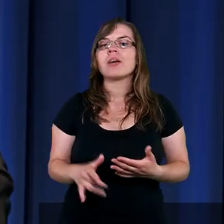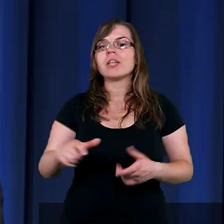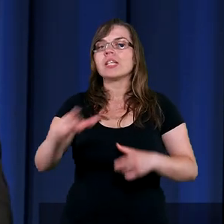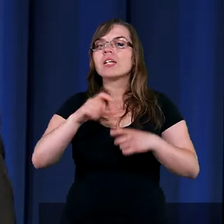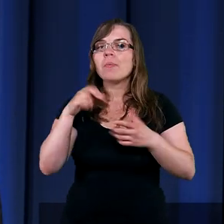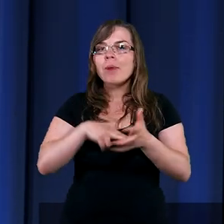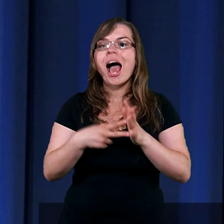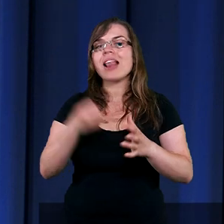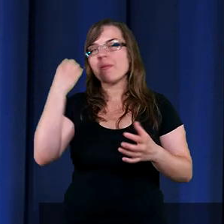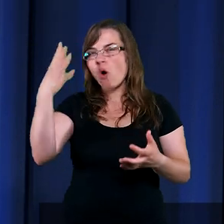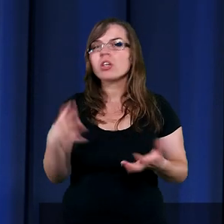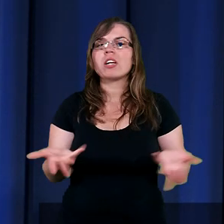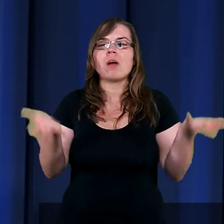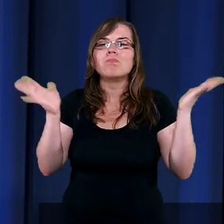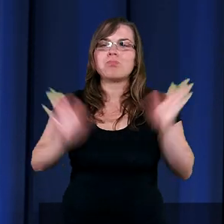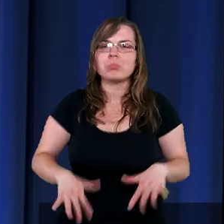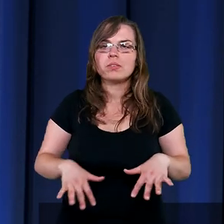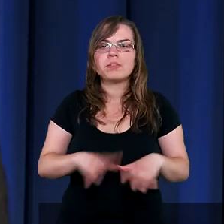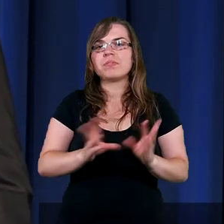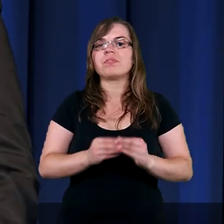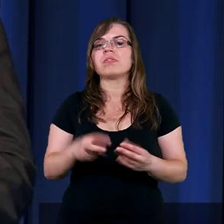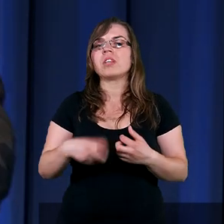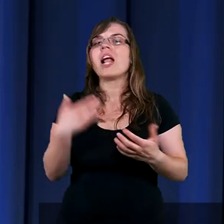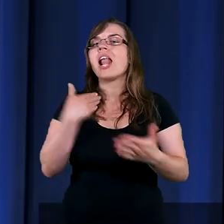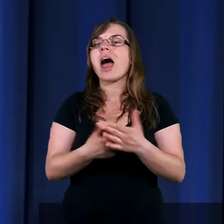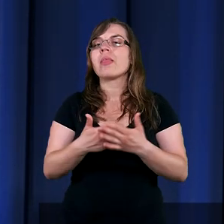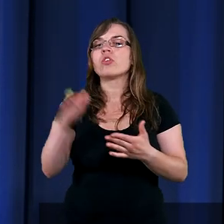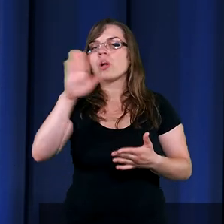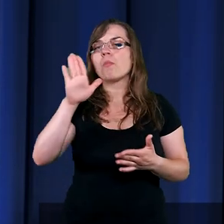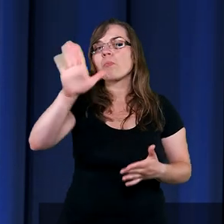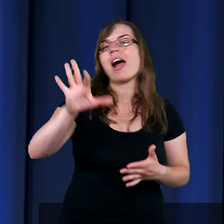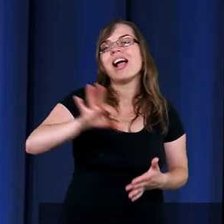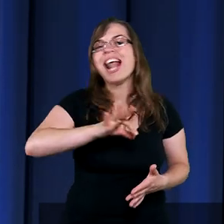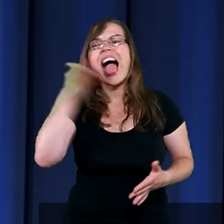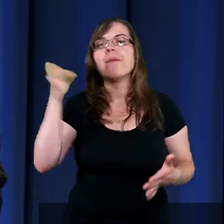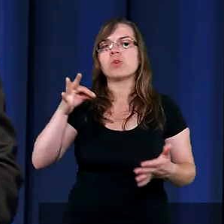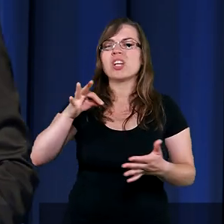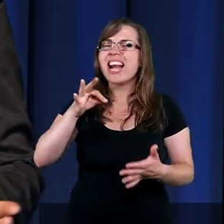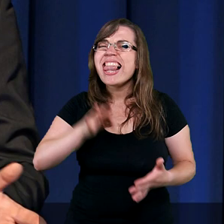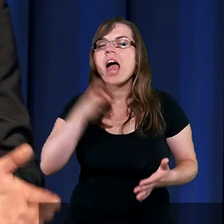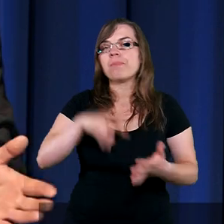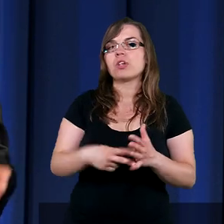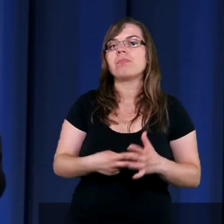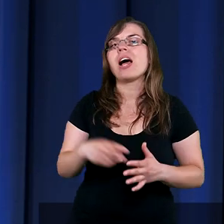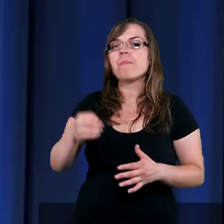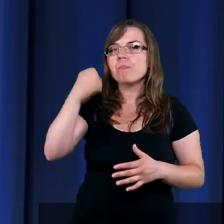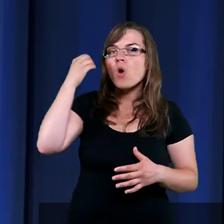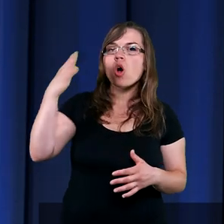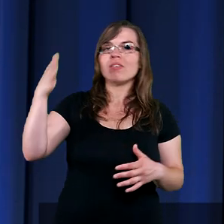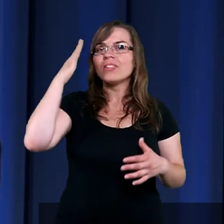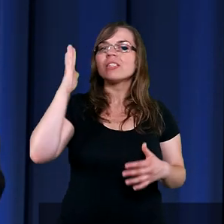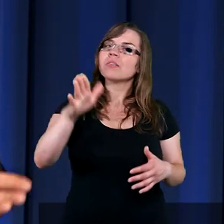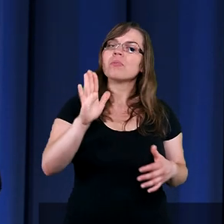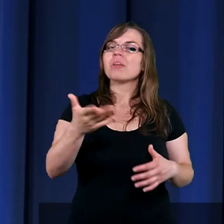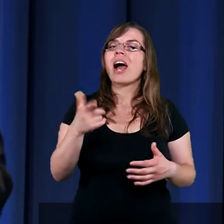plany Mojżesza legły w gruzach. Ale tylko dlatego, że Pan Bóg miał lepsze rzeczy. Ale wiecie, Mojżesz od dzieciństwa